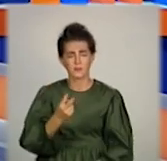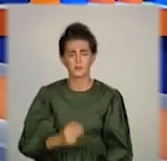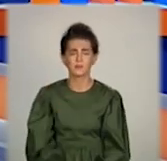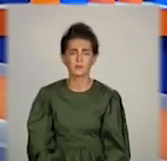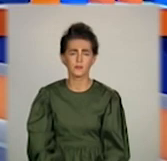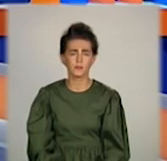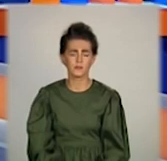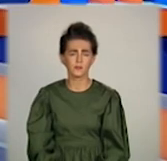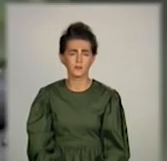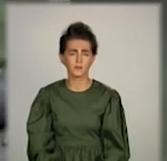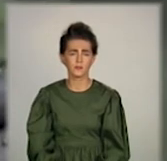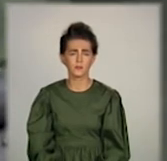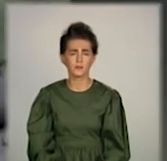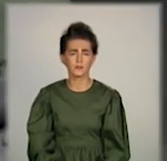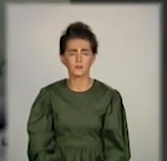Успенська.